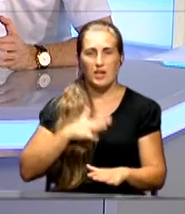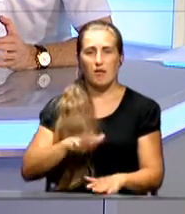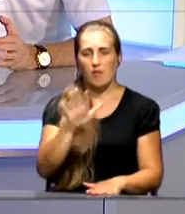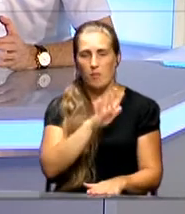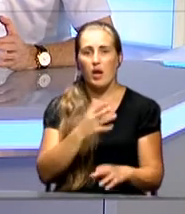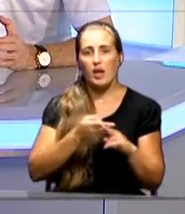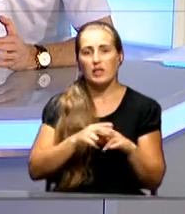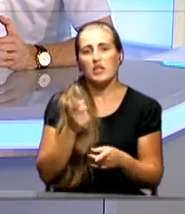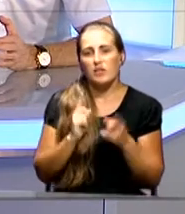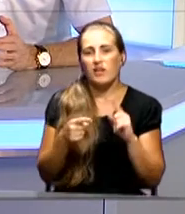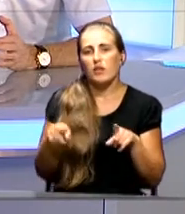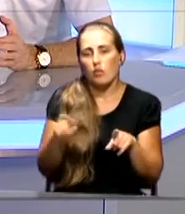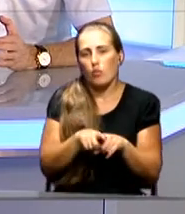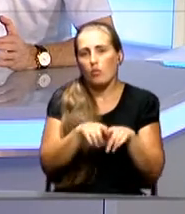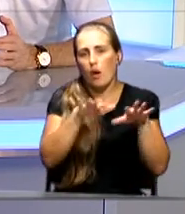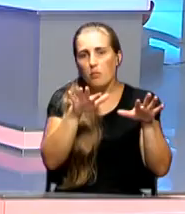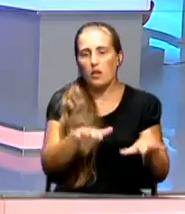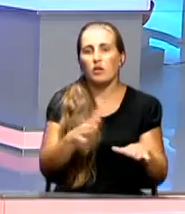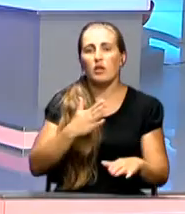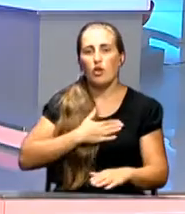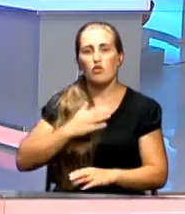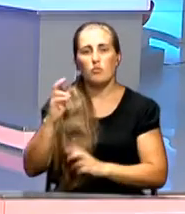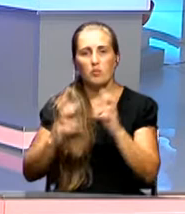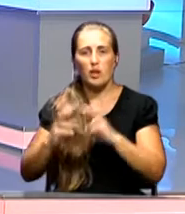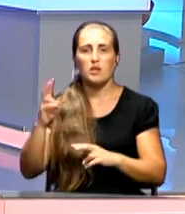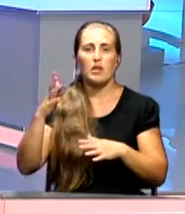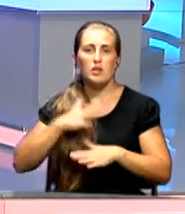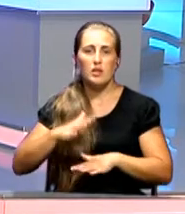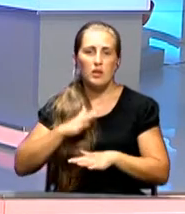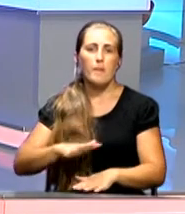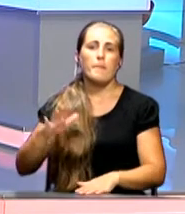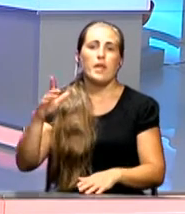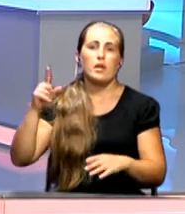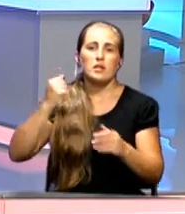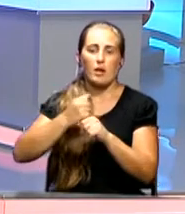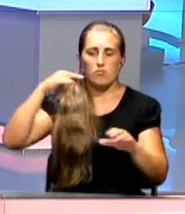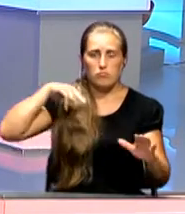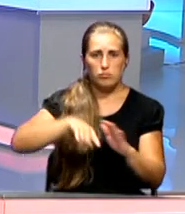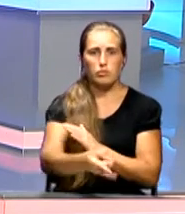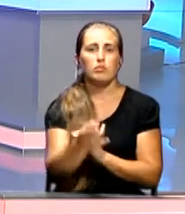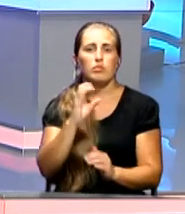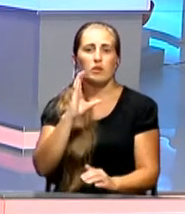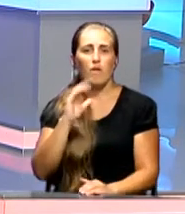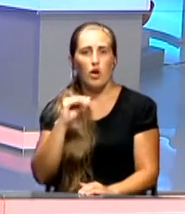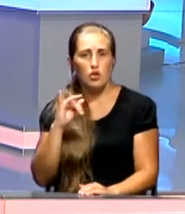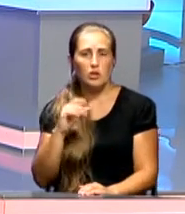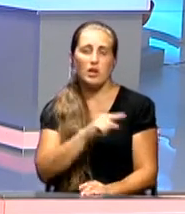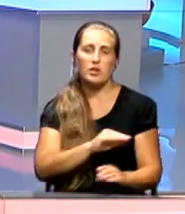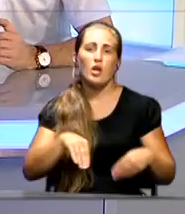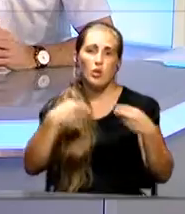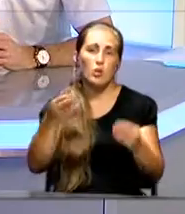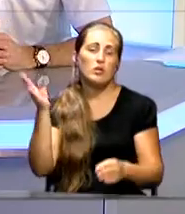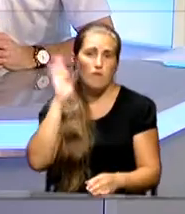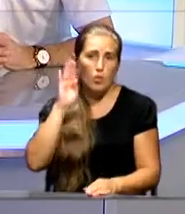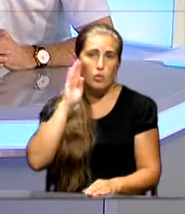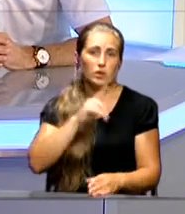локальный такой объект. Наше предприятие Крым Геология там пробурило дополнительную скважину. Она сегодня дает воду. Дебет ее